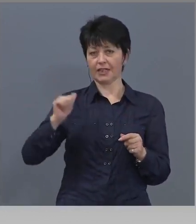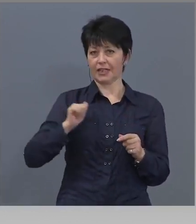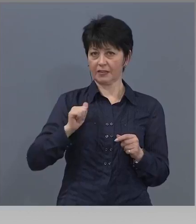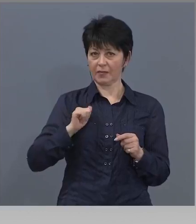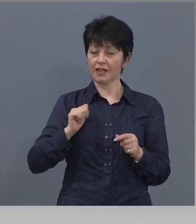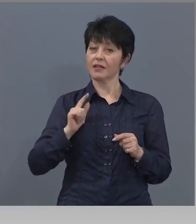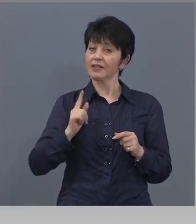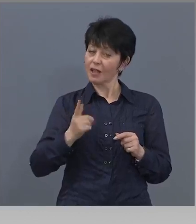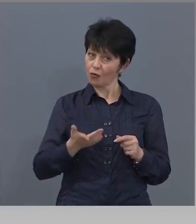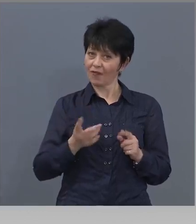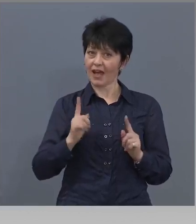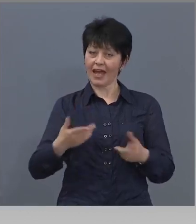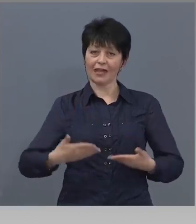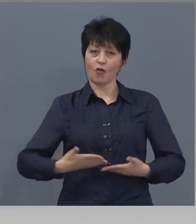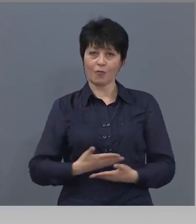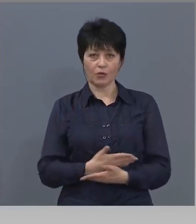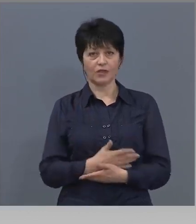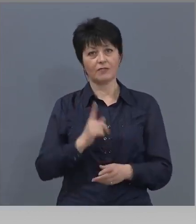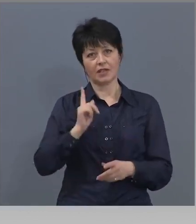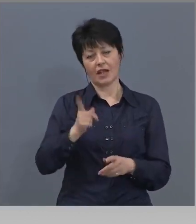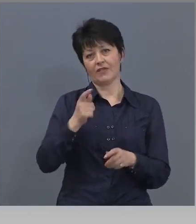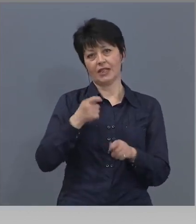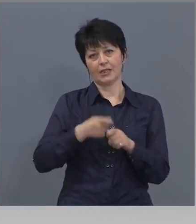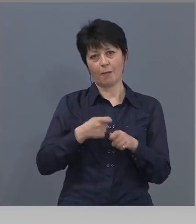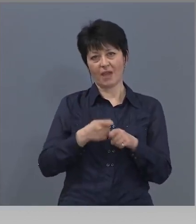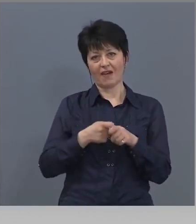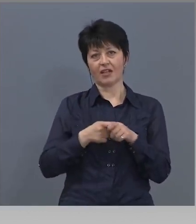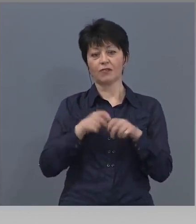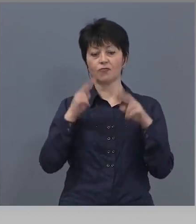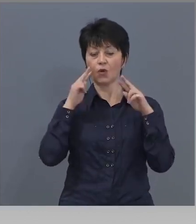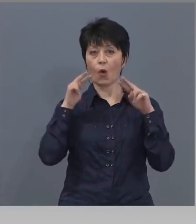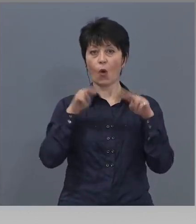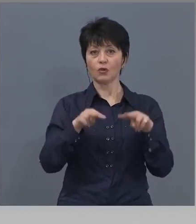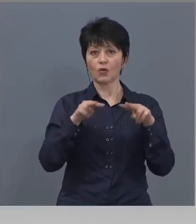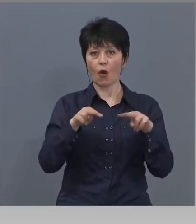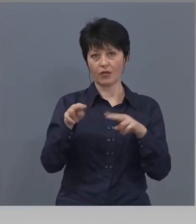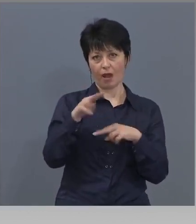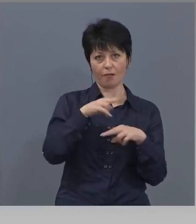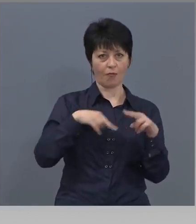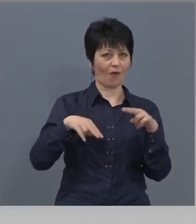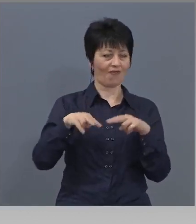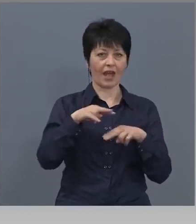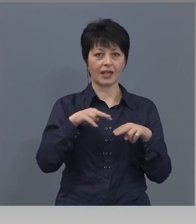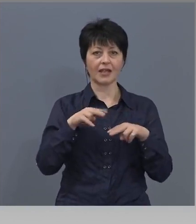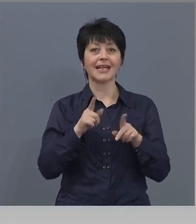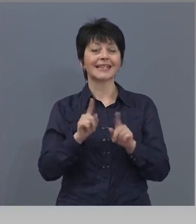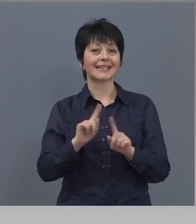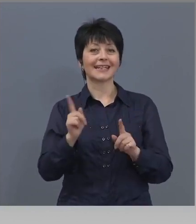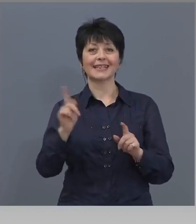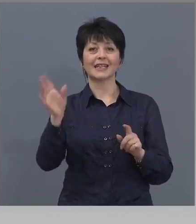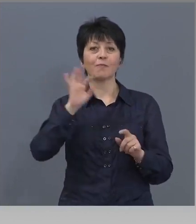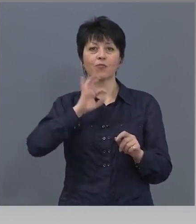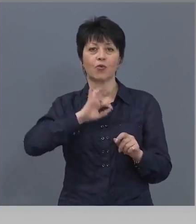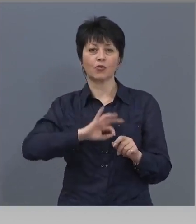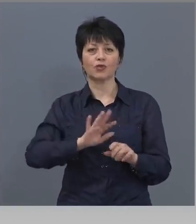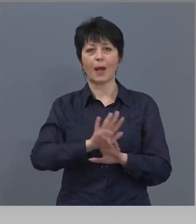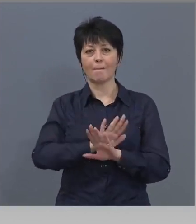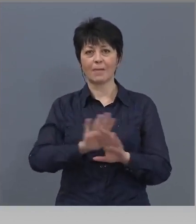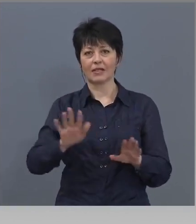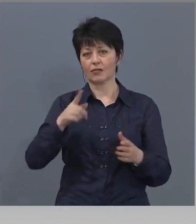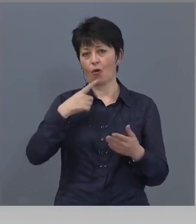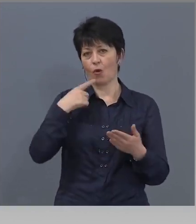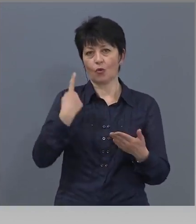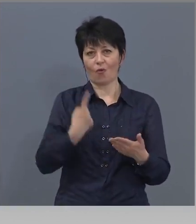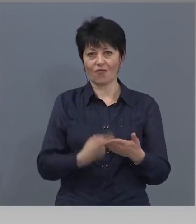необходимо от време на време да се прати такива контролни проверки, за да не се получи така от безотговорността